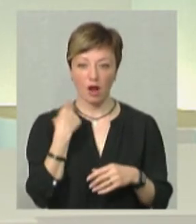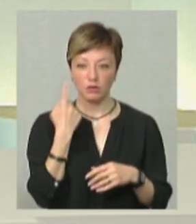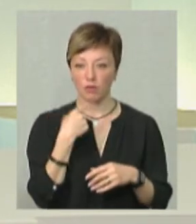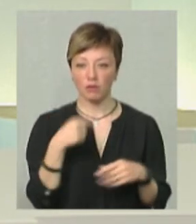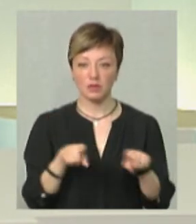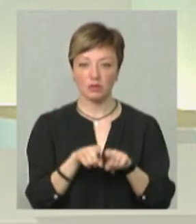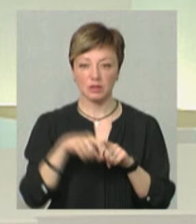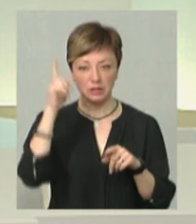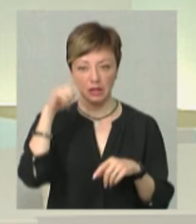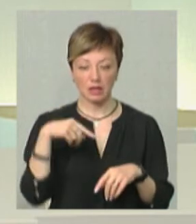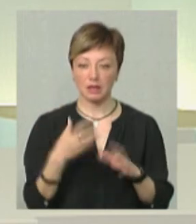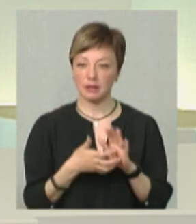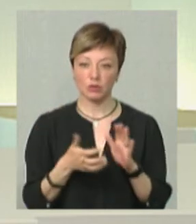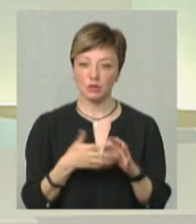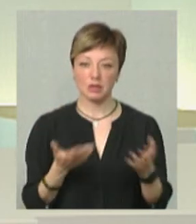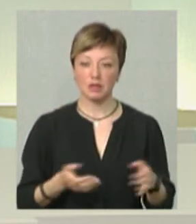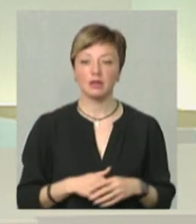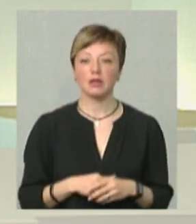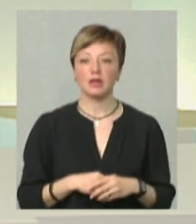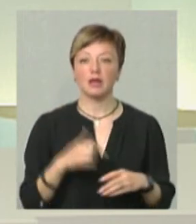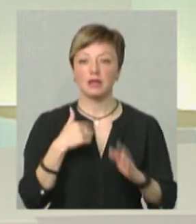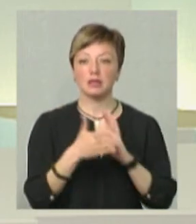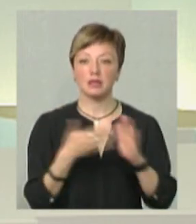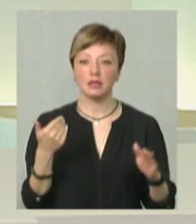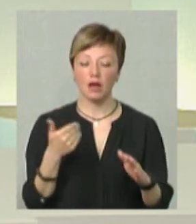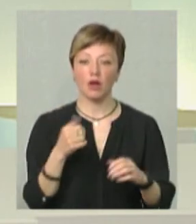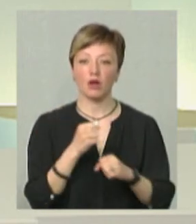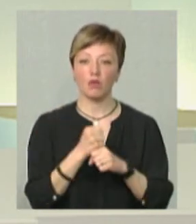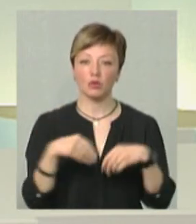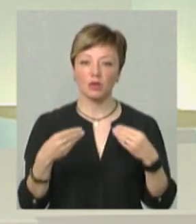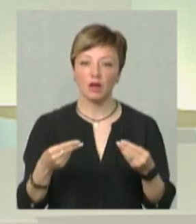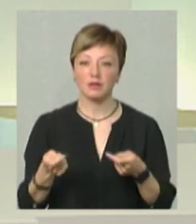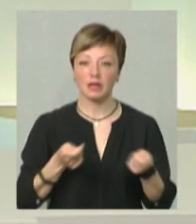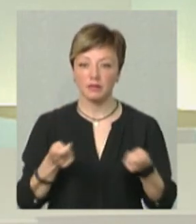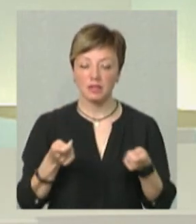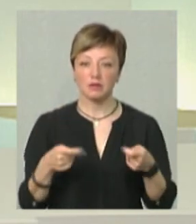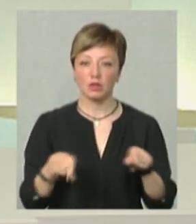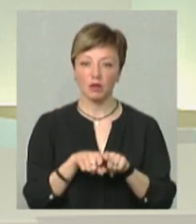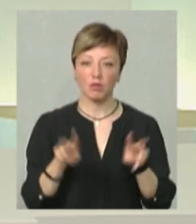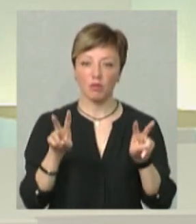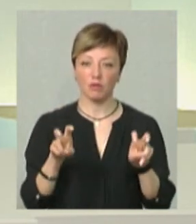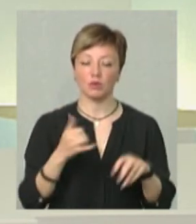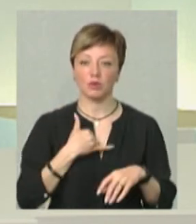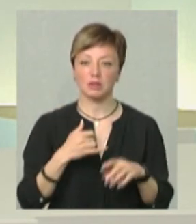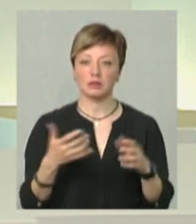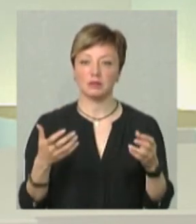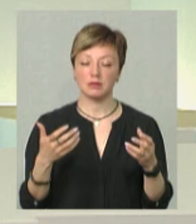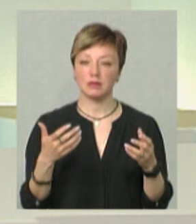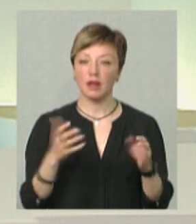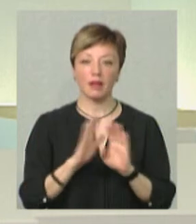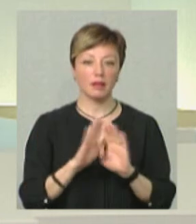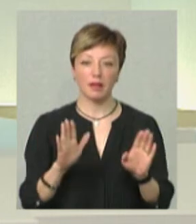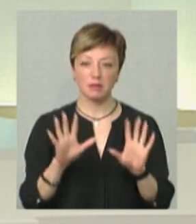англійську мову, але все одно знання англійської мови недостатні. Я закликаю роботодавців і керівництво, так би мовити, якщо нас якесь дивиться,